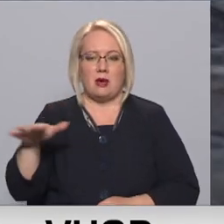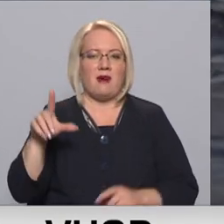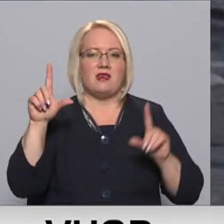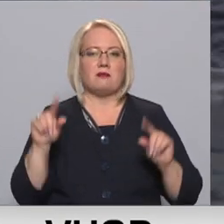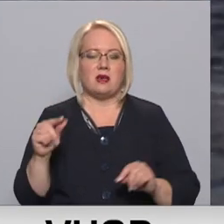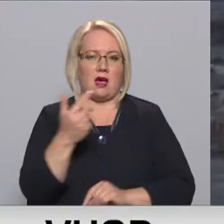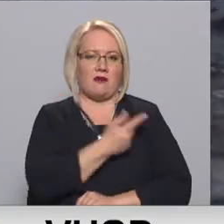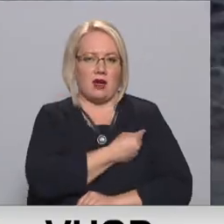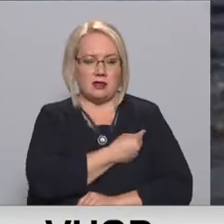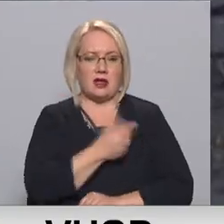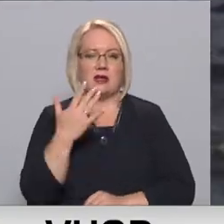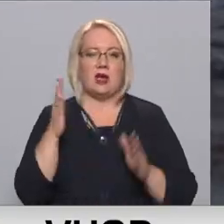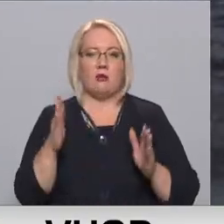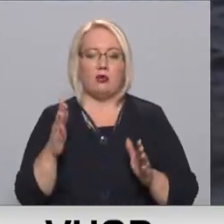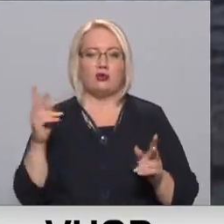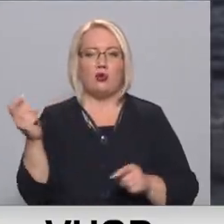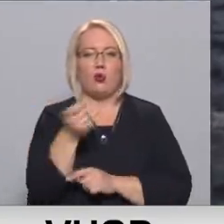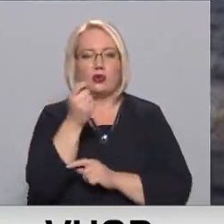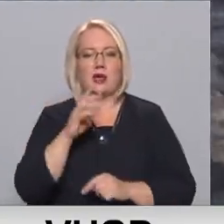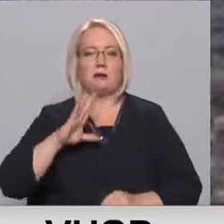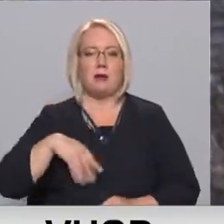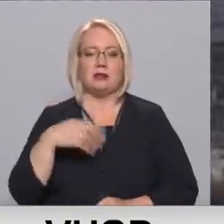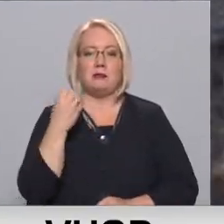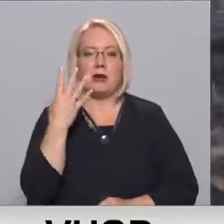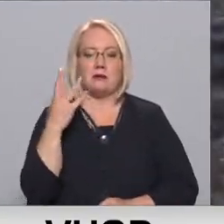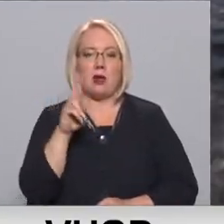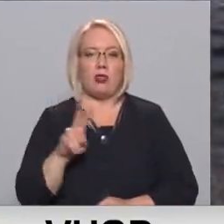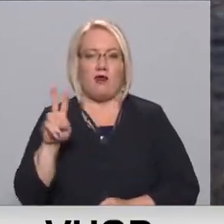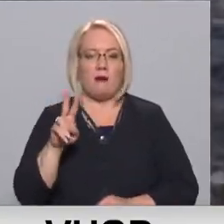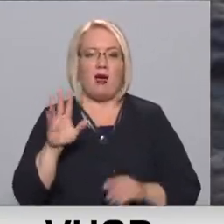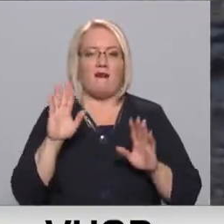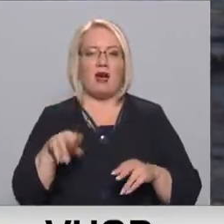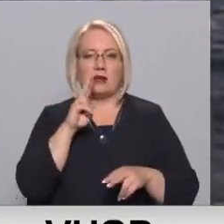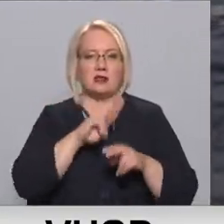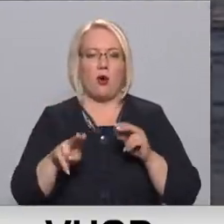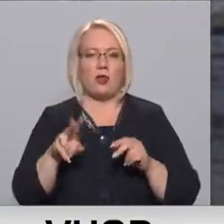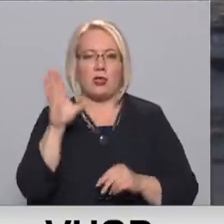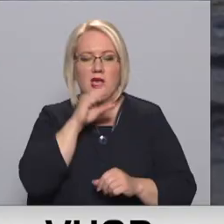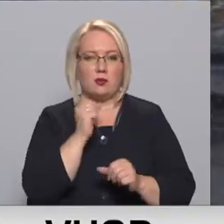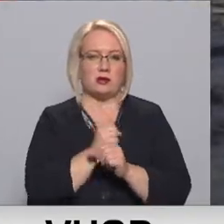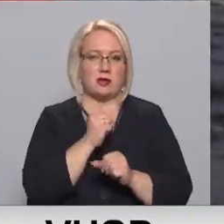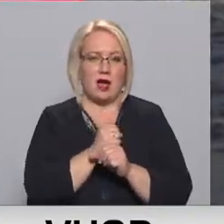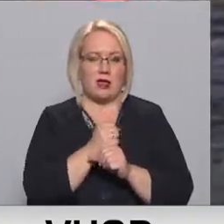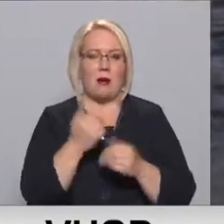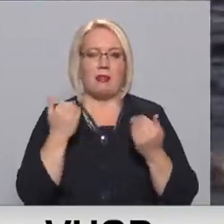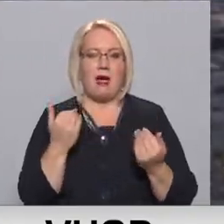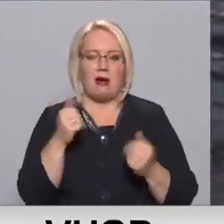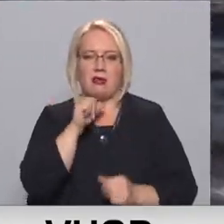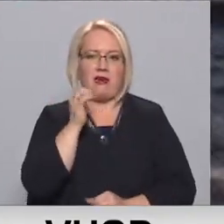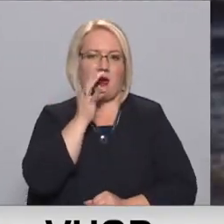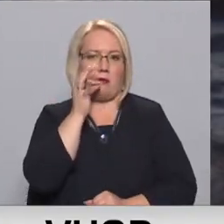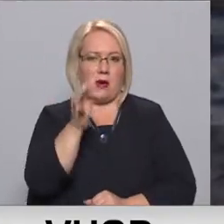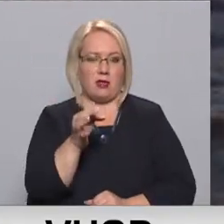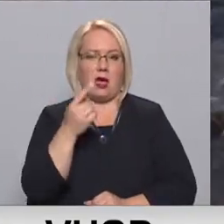tikai. To, cik būs Ugunzēsēju, kuri pēc 15. novembra varētu zaudēt iespēju strādāt, dienestā pagaidām nevar pateikt,